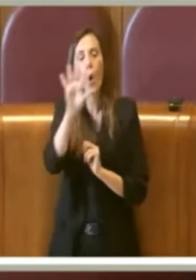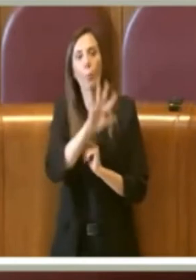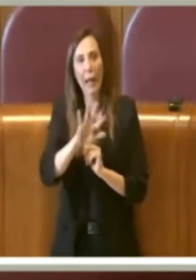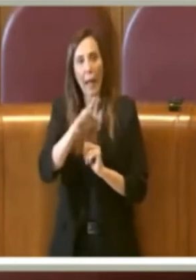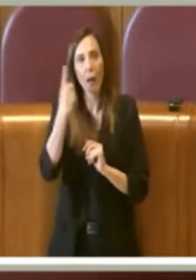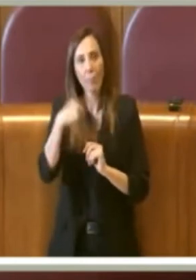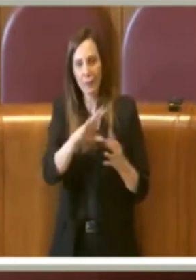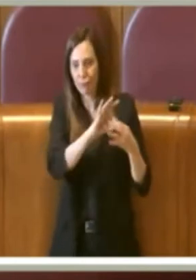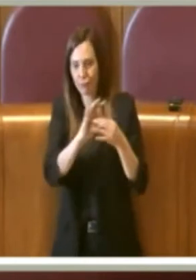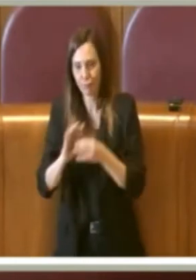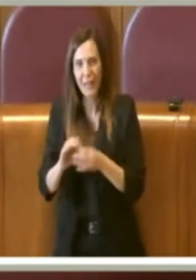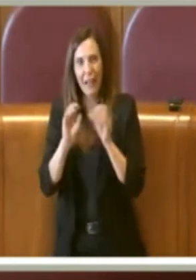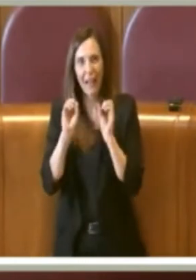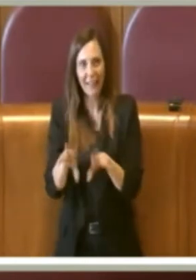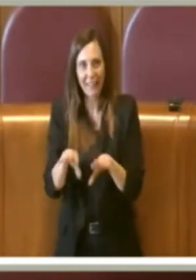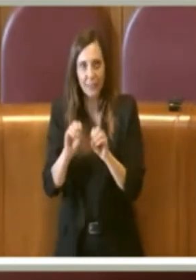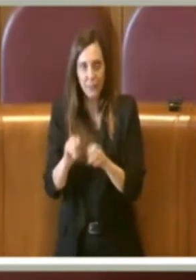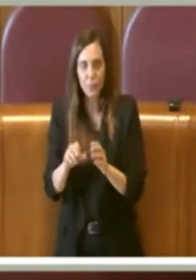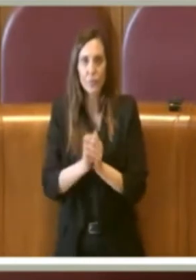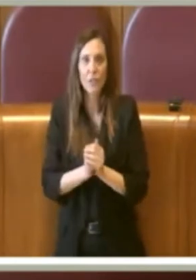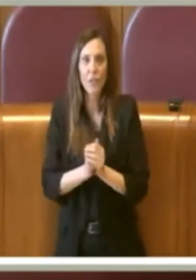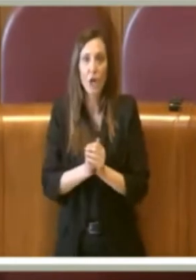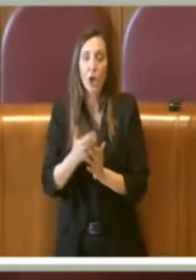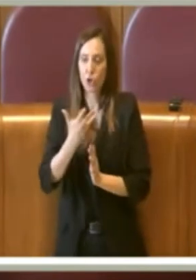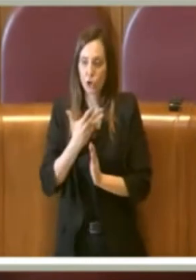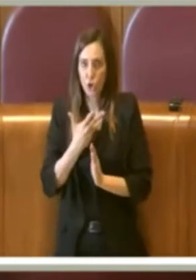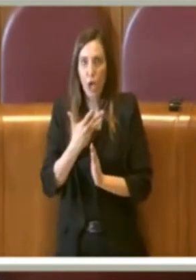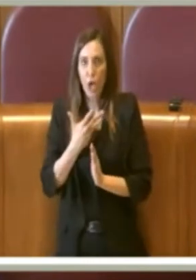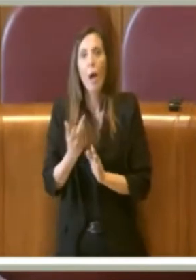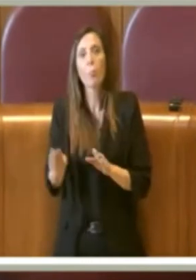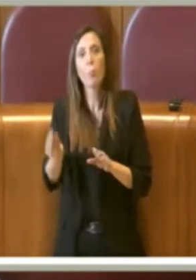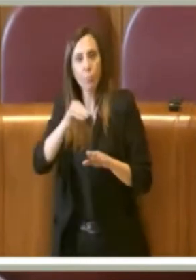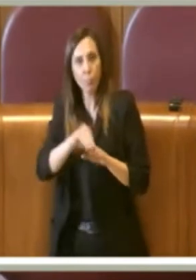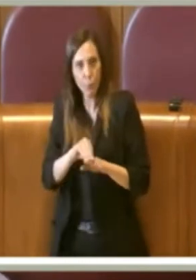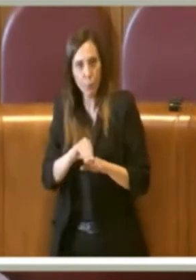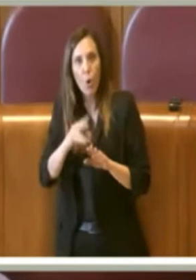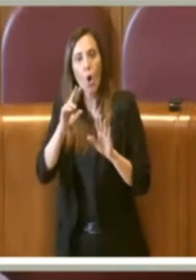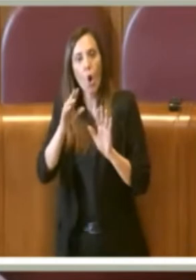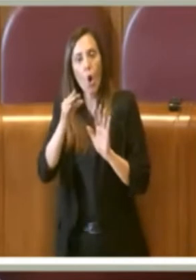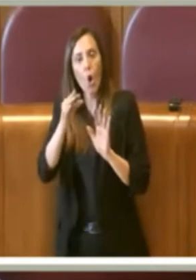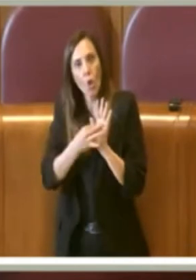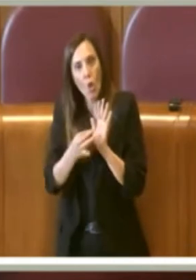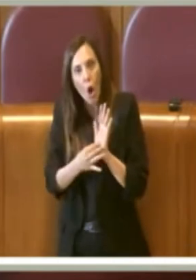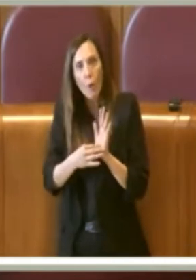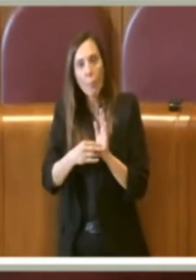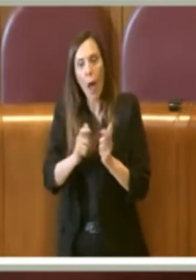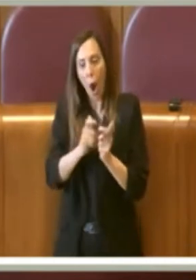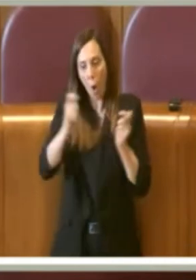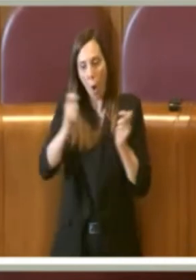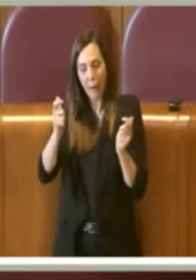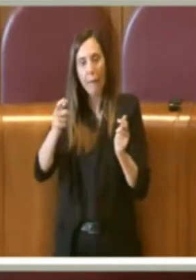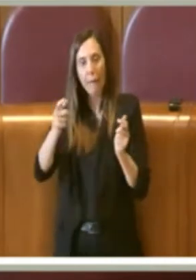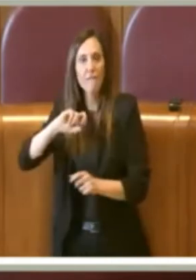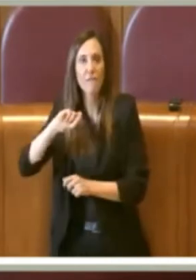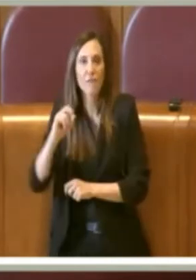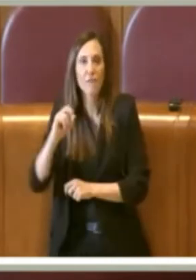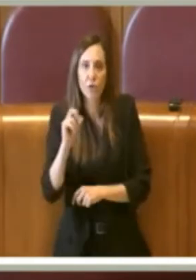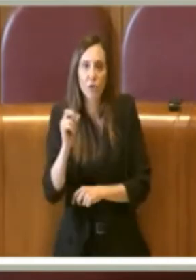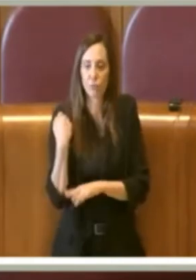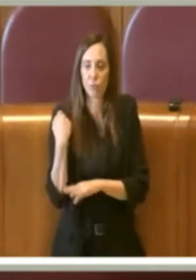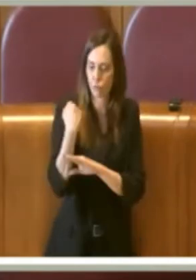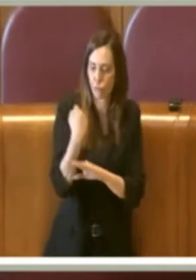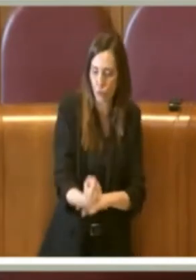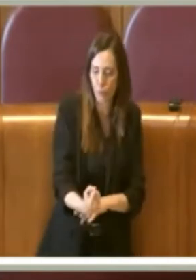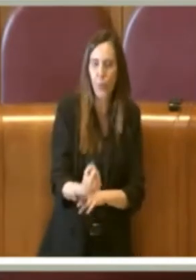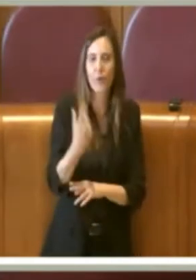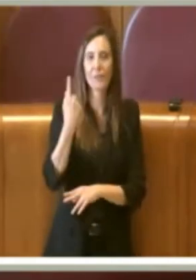vi sono delle norme che aumentano, che snerniscono e che comunque supportano l'attività